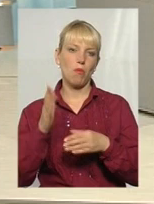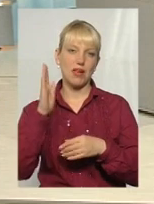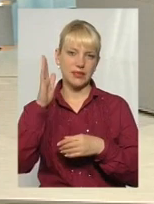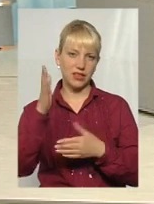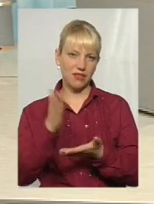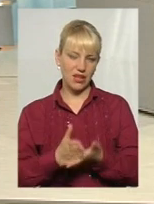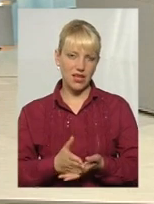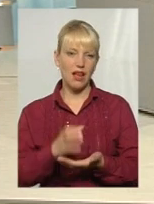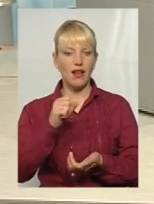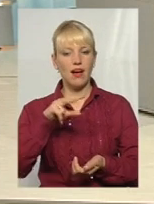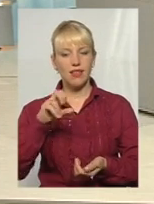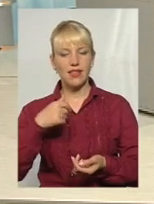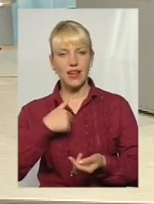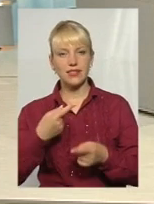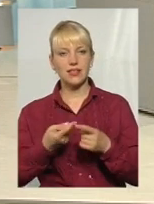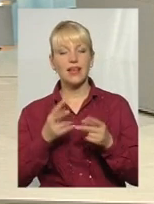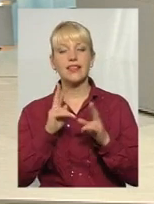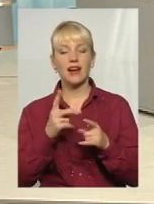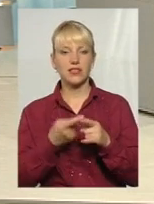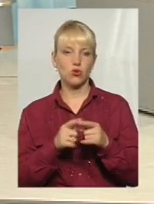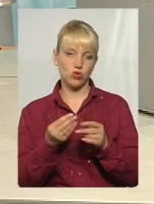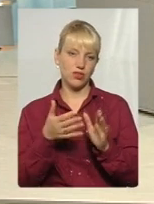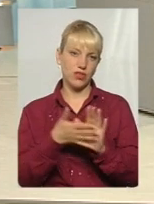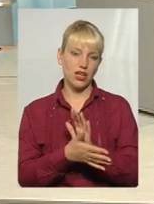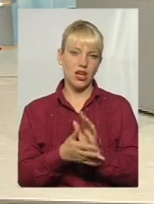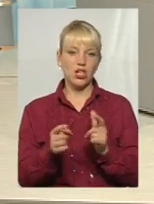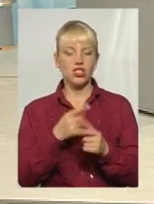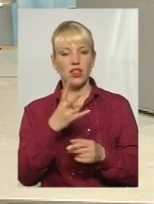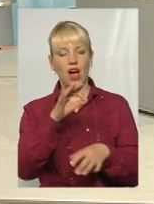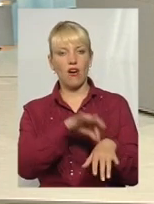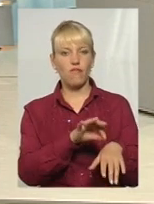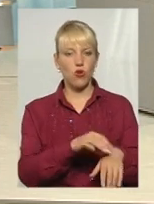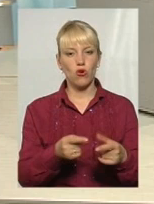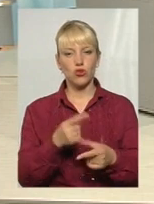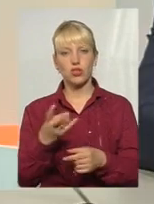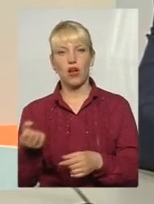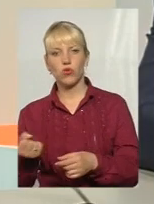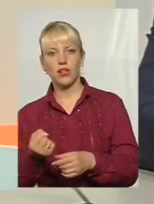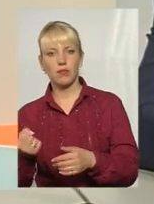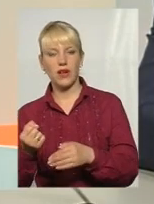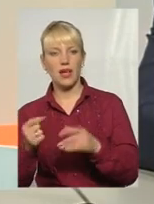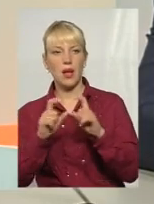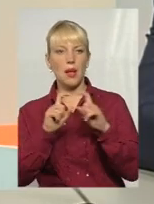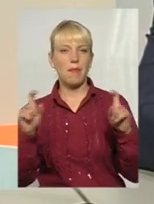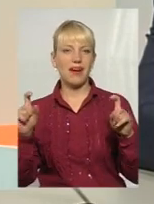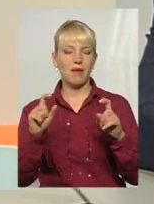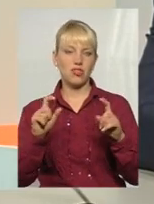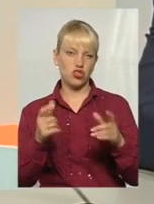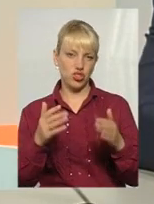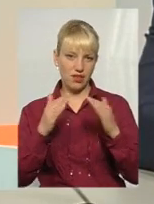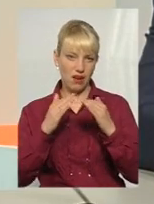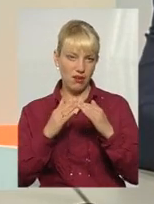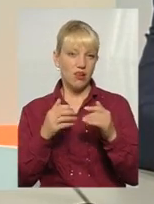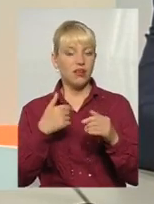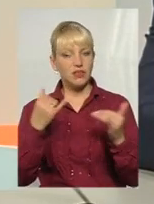є. Але як ці кошти підуть? Чи вони знову підуть на хворого, чи вони підуть на утримане приміщення? Це дуже важливо. Сьогодні,